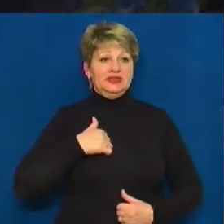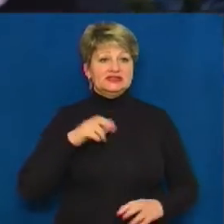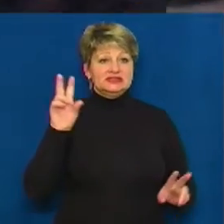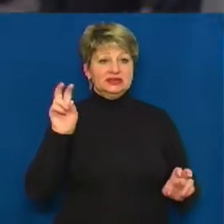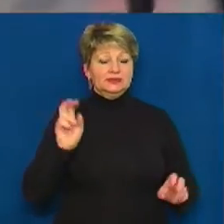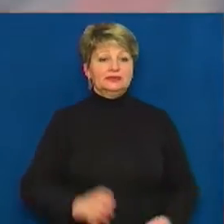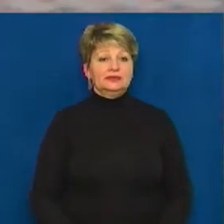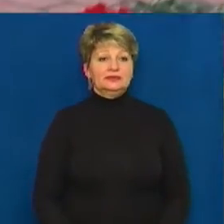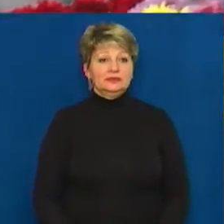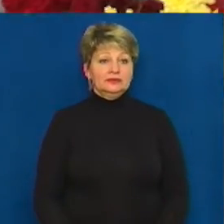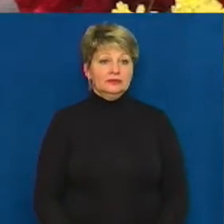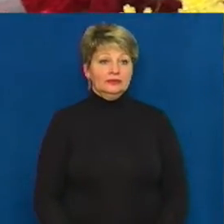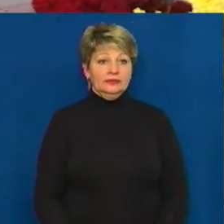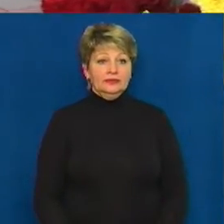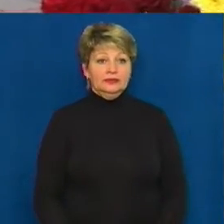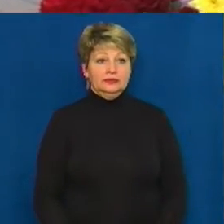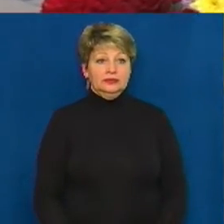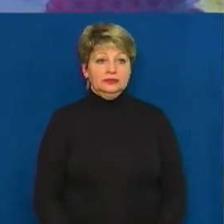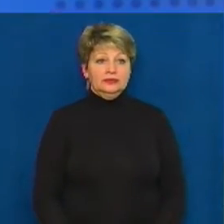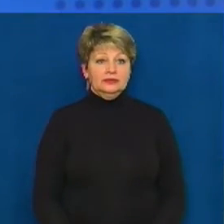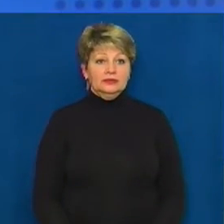Коцаба, новини на Суспільному, Черкаси.